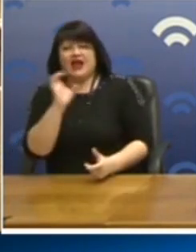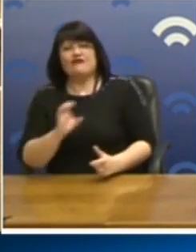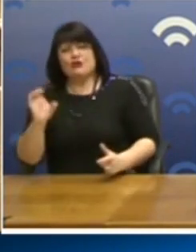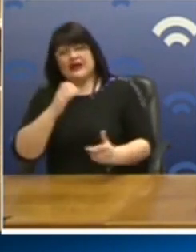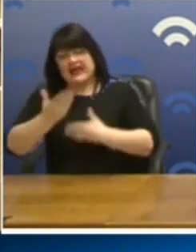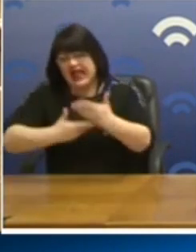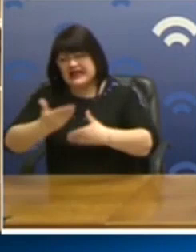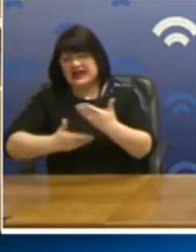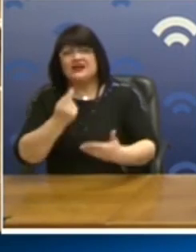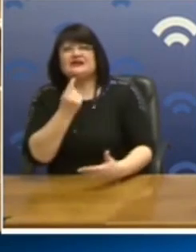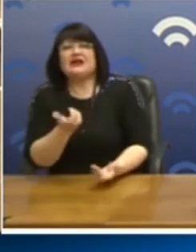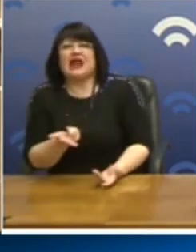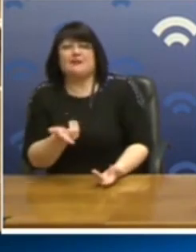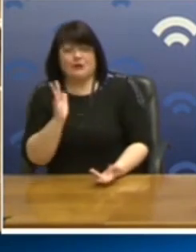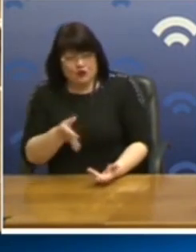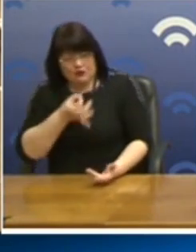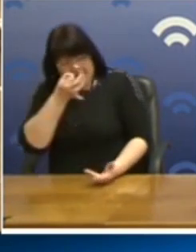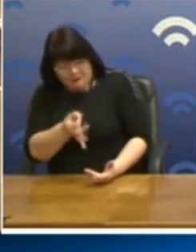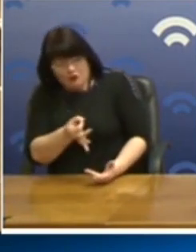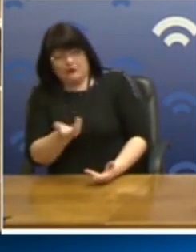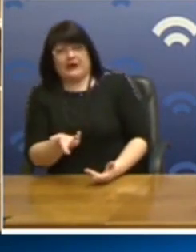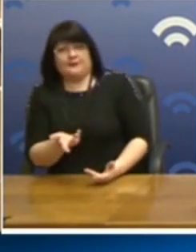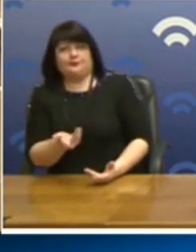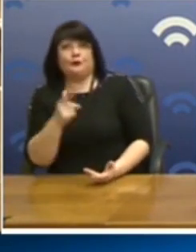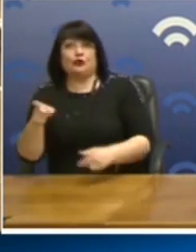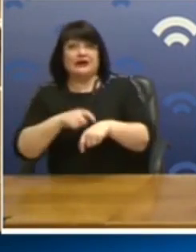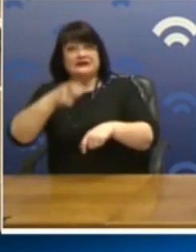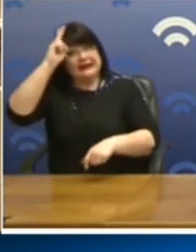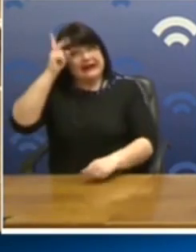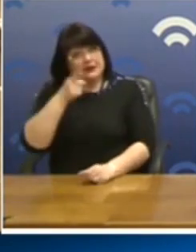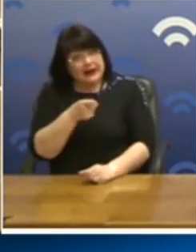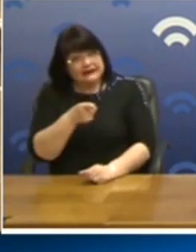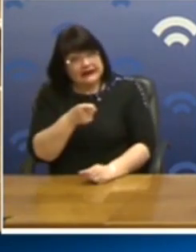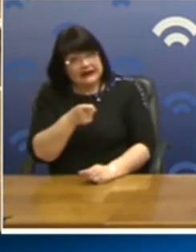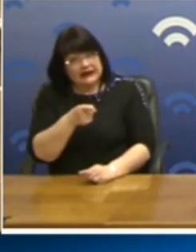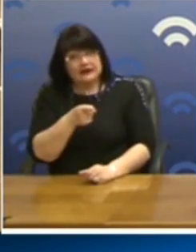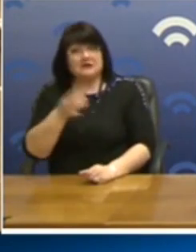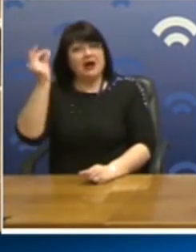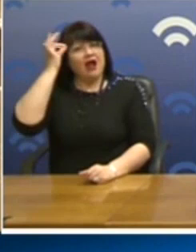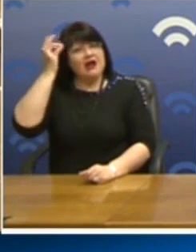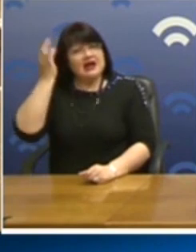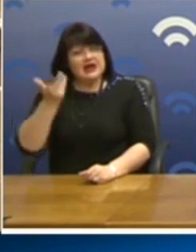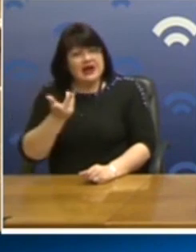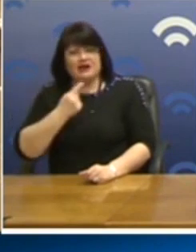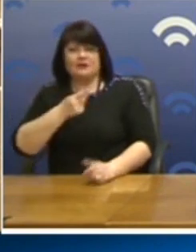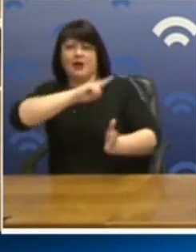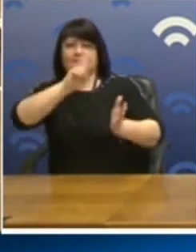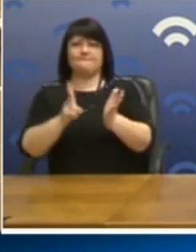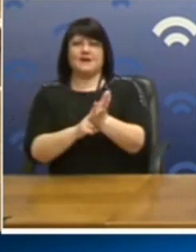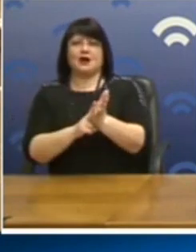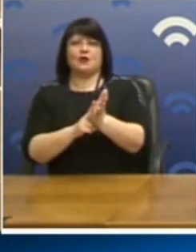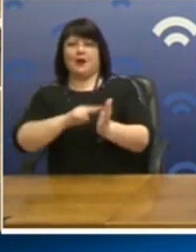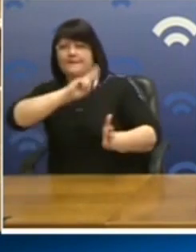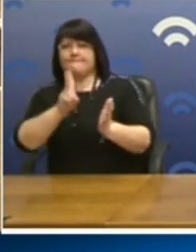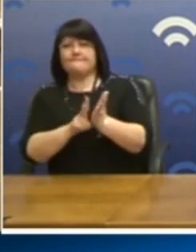αλληλεγγύη μπορεί να μιλήσει κανείς σήμερα όταν η Γερμανία ή και η Γαλλία απαγορεύουν ακόμα και τις